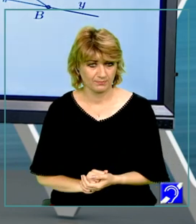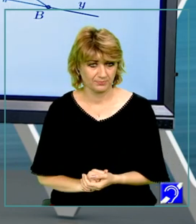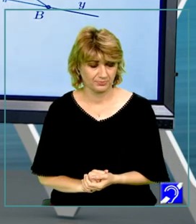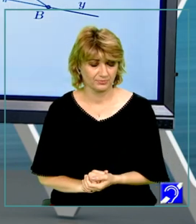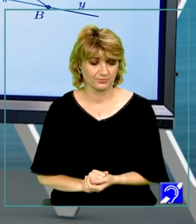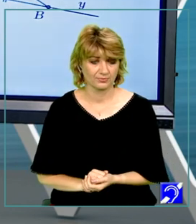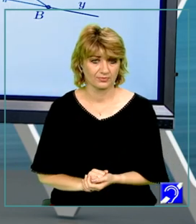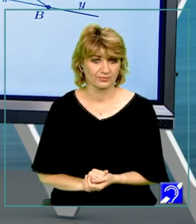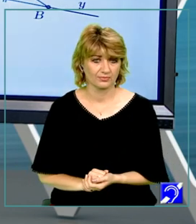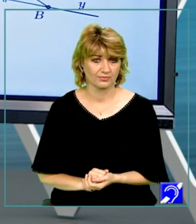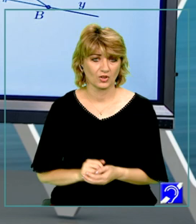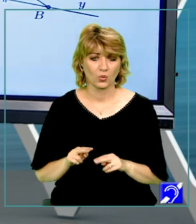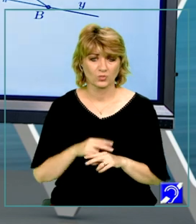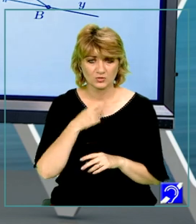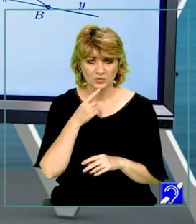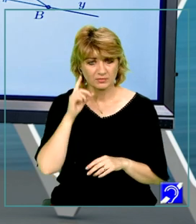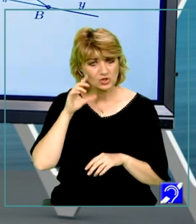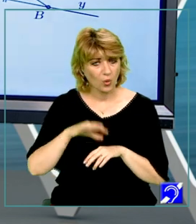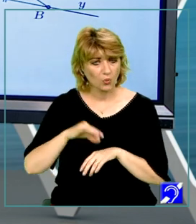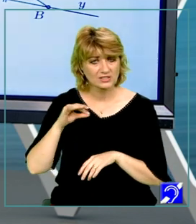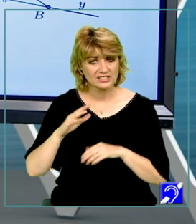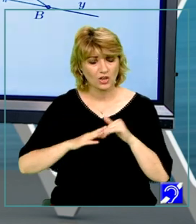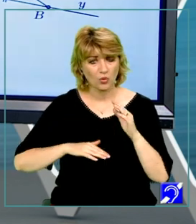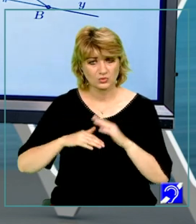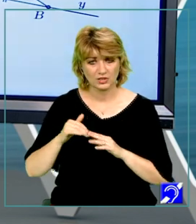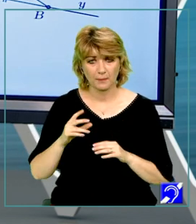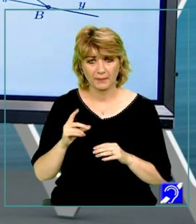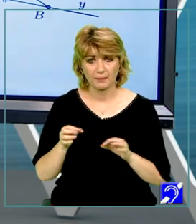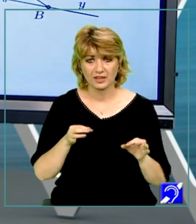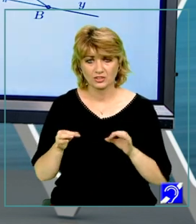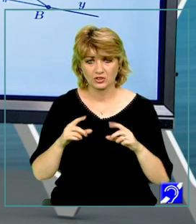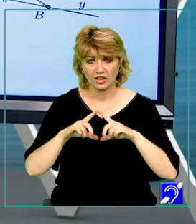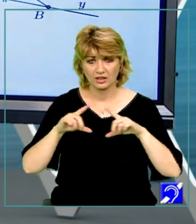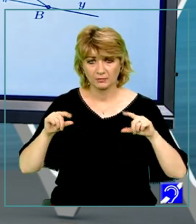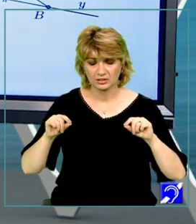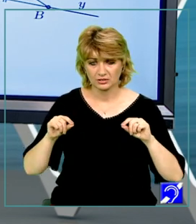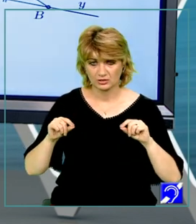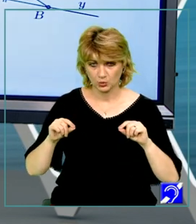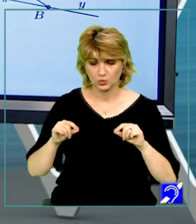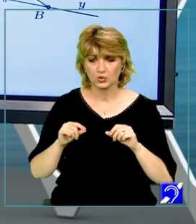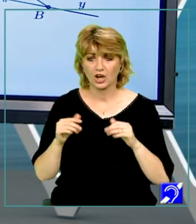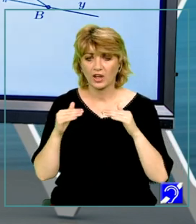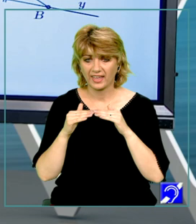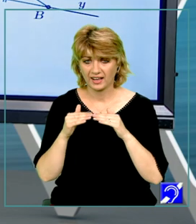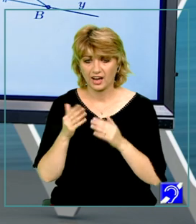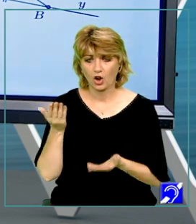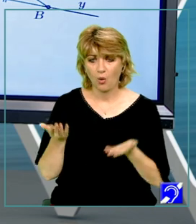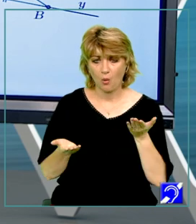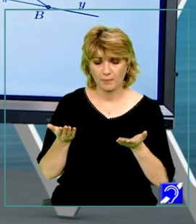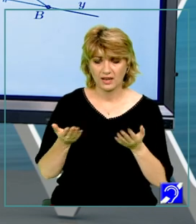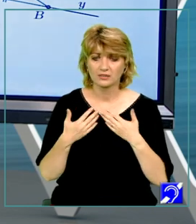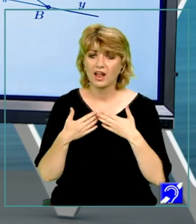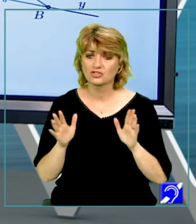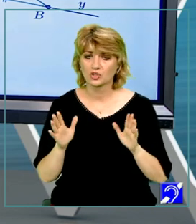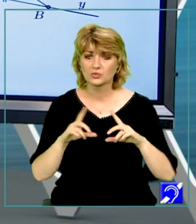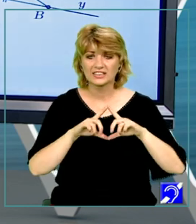Așa cum spuneam, soluția este construită pe metoda triunghiurilor congruente. Comparăm pentru început